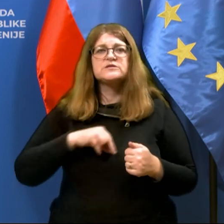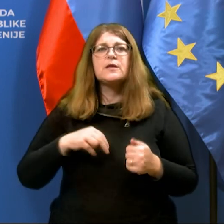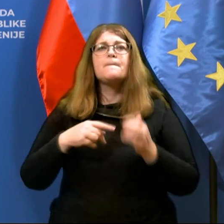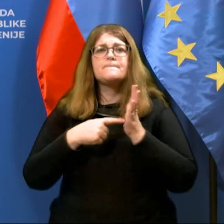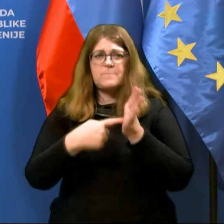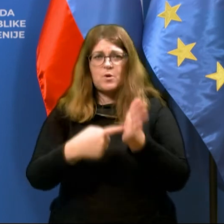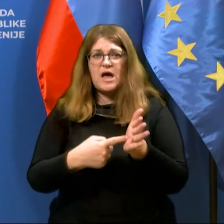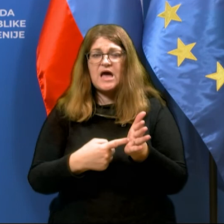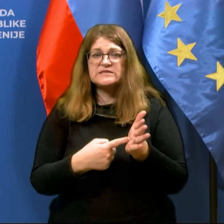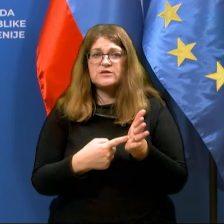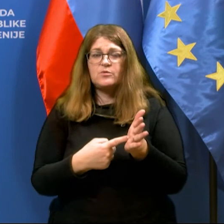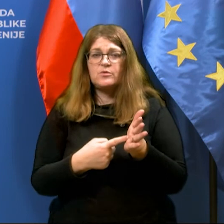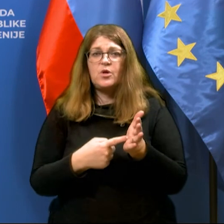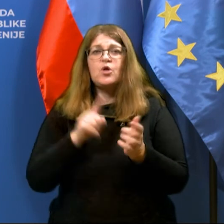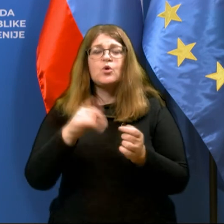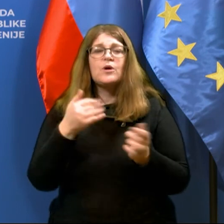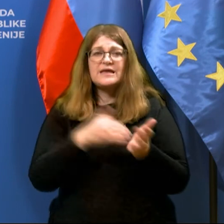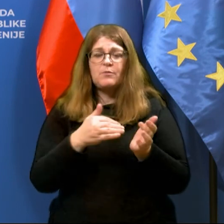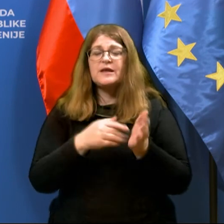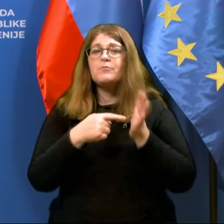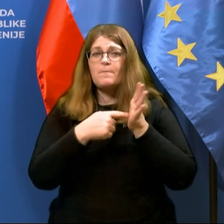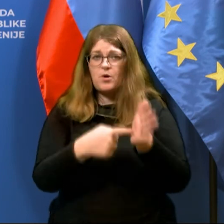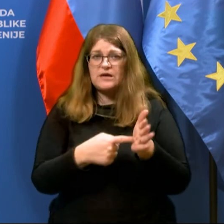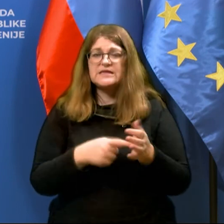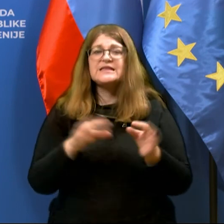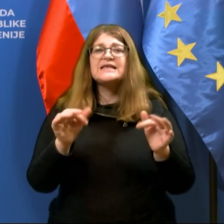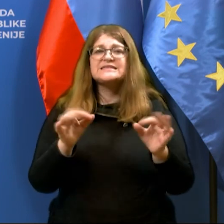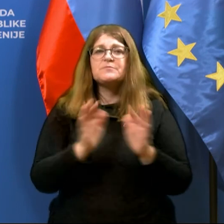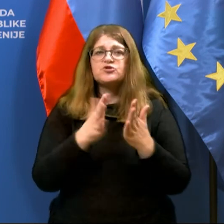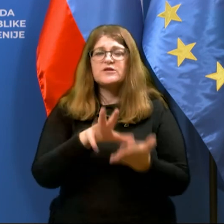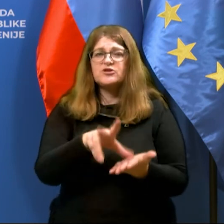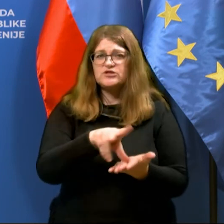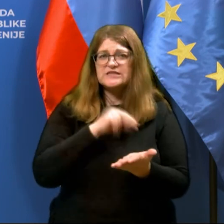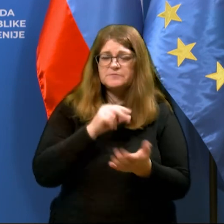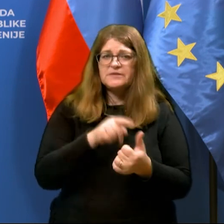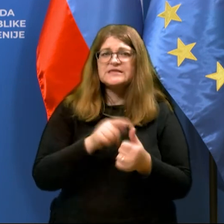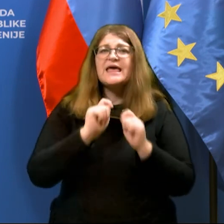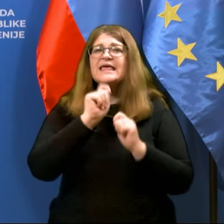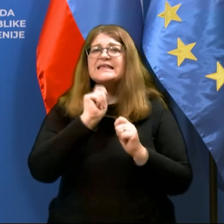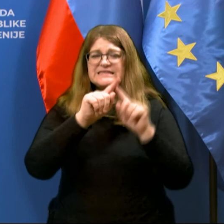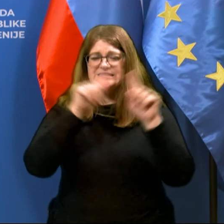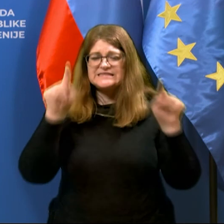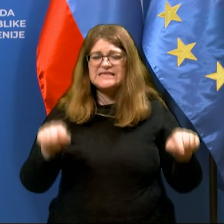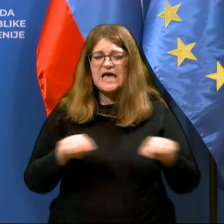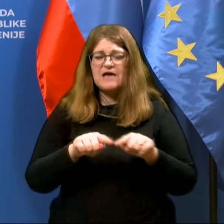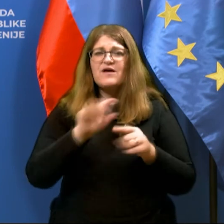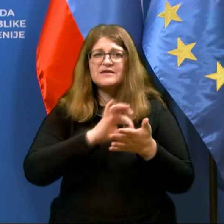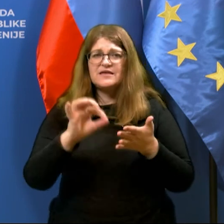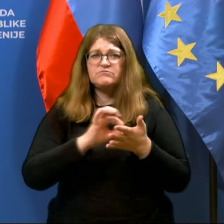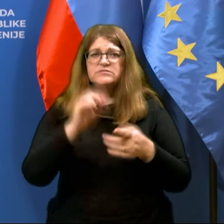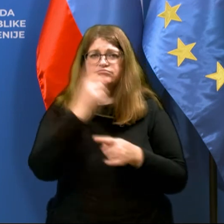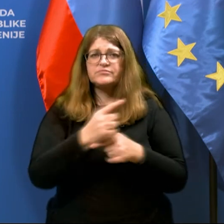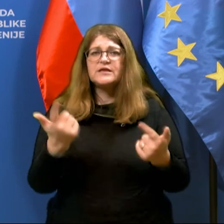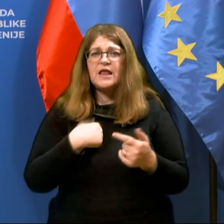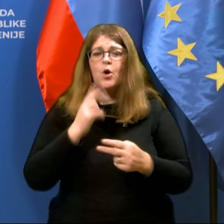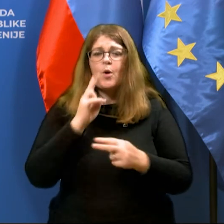pokazal to, kar je potrebno pokazati. Torej zemliško knjižni izpisak, izjavo, ki je zapovedana za to, da lahko